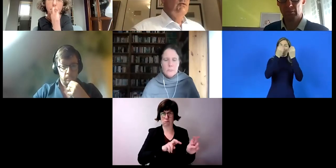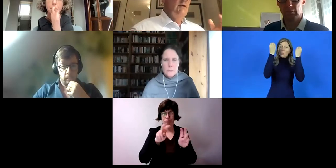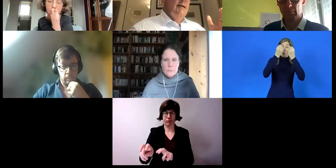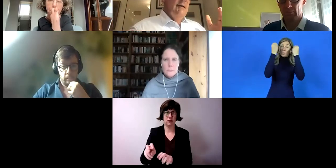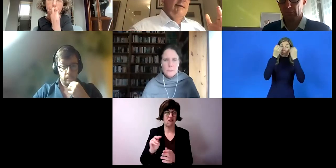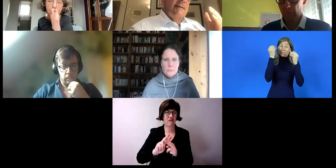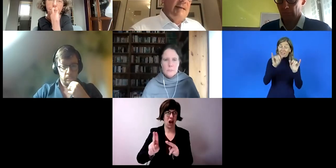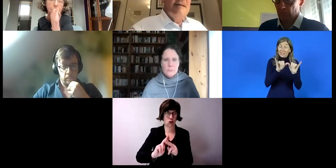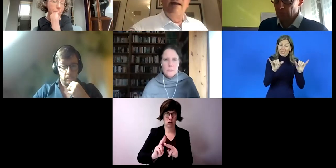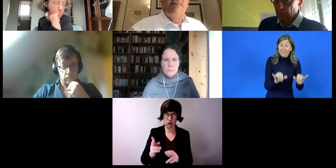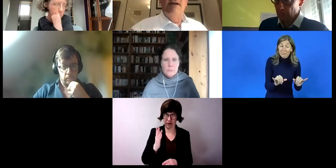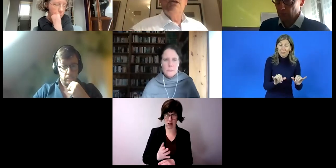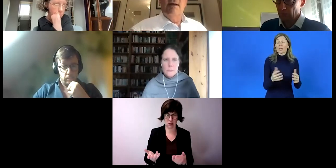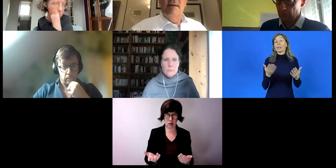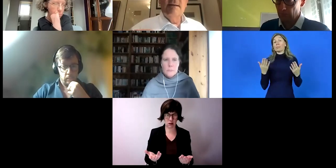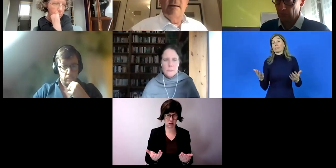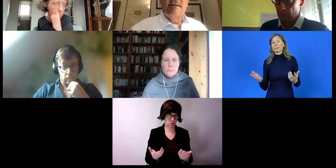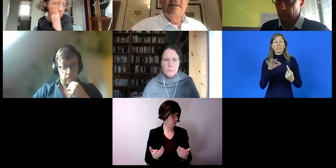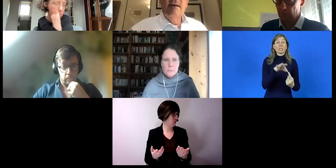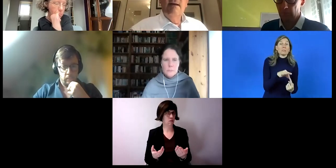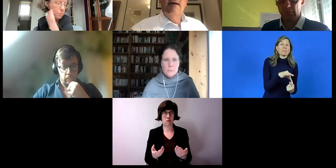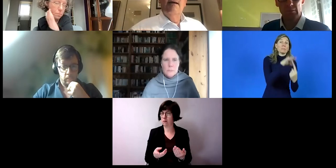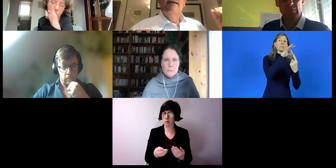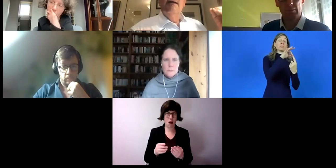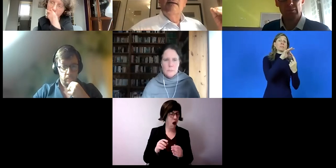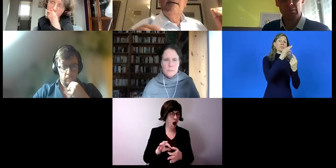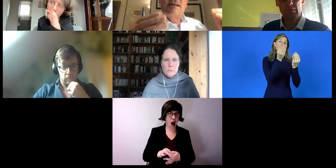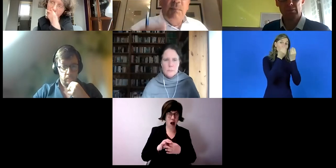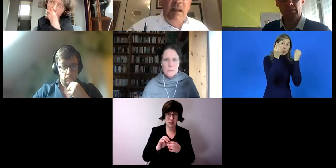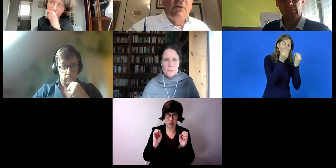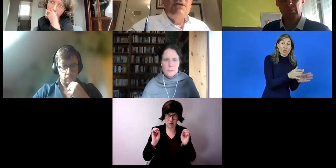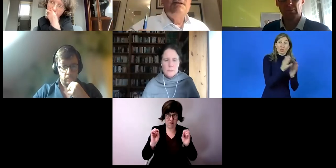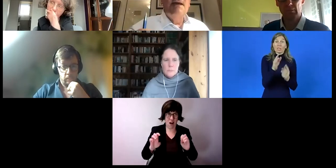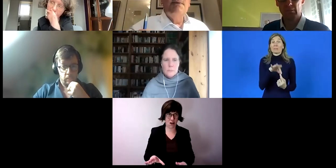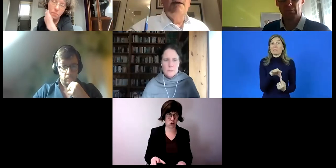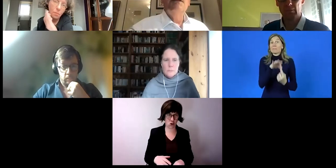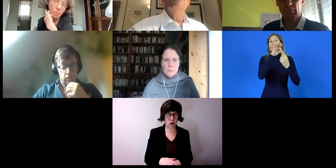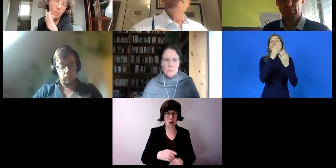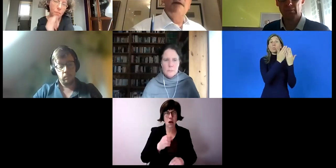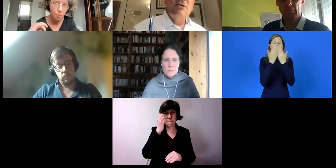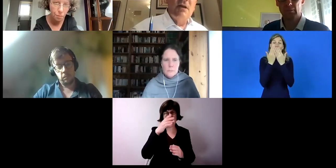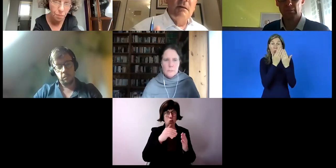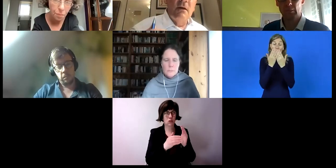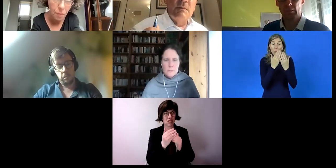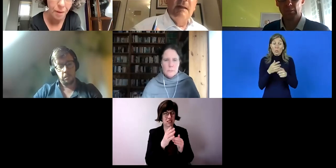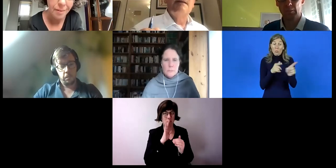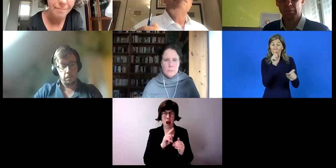Und das ist ein falscher Ansatz. Das Bildungssystem darf nicht für Werkstätten ausbilden. Das